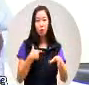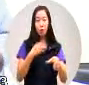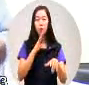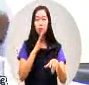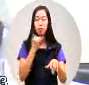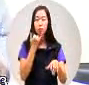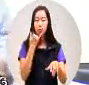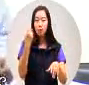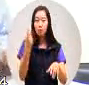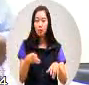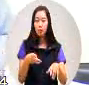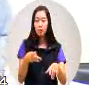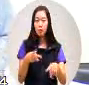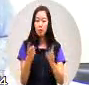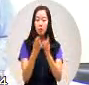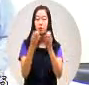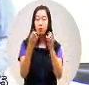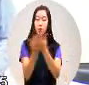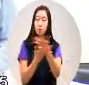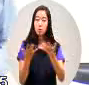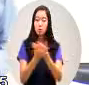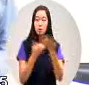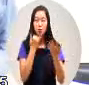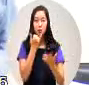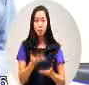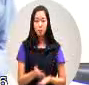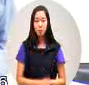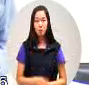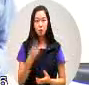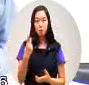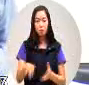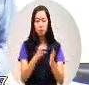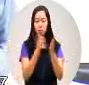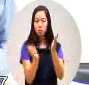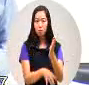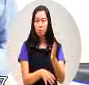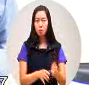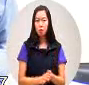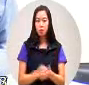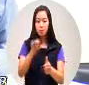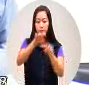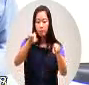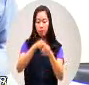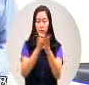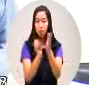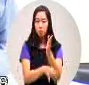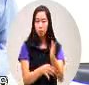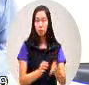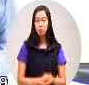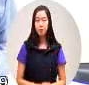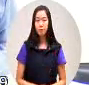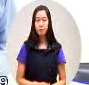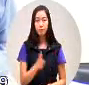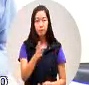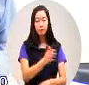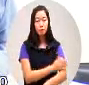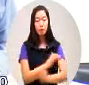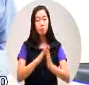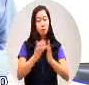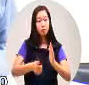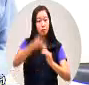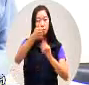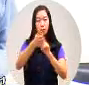是不是可以有协商的空间撤下这个开法单我想请陈警司长